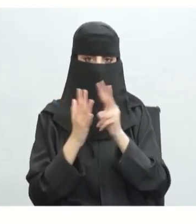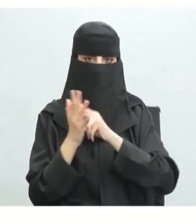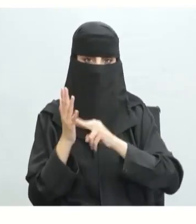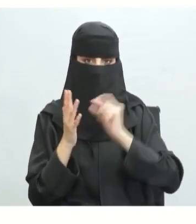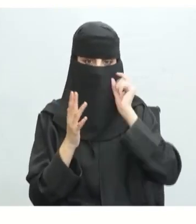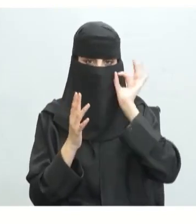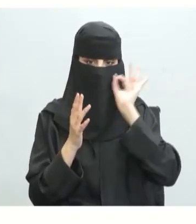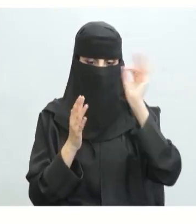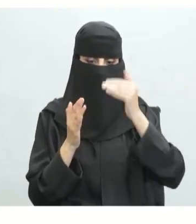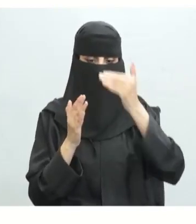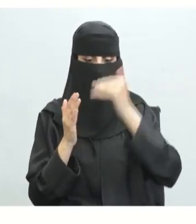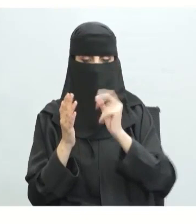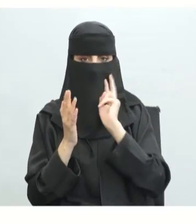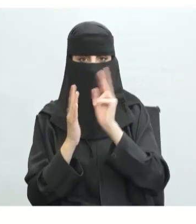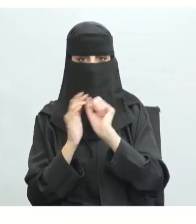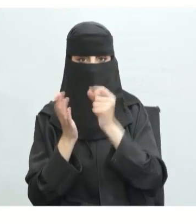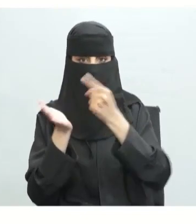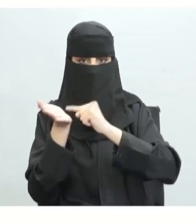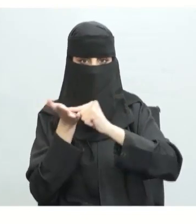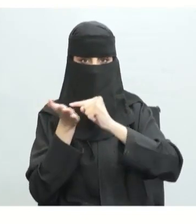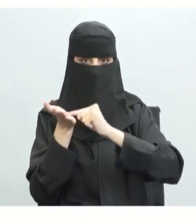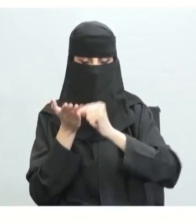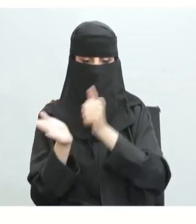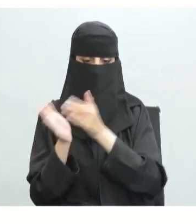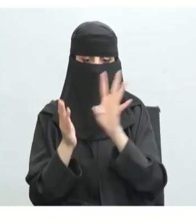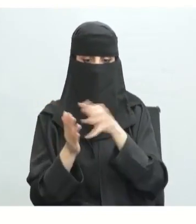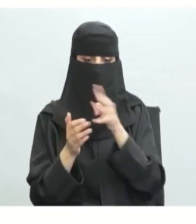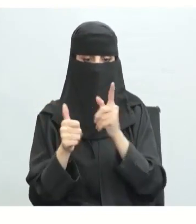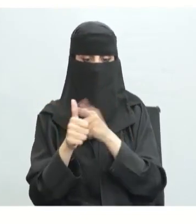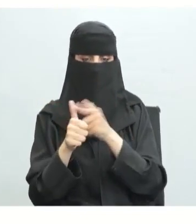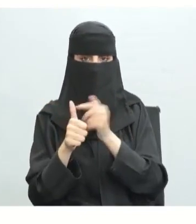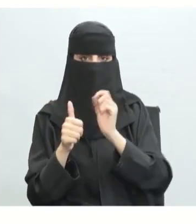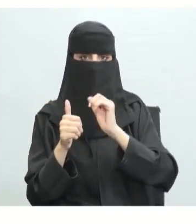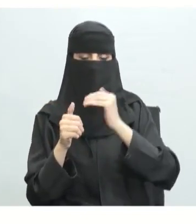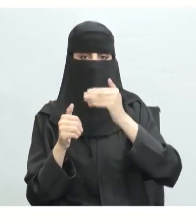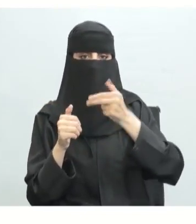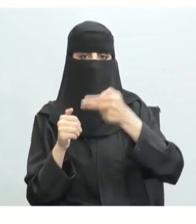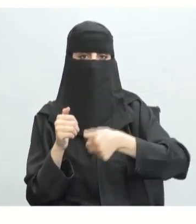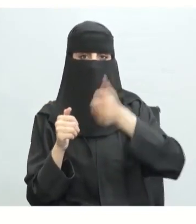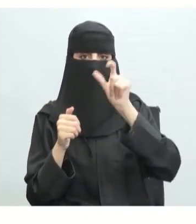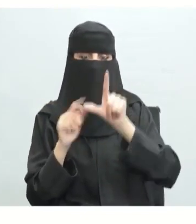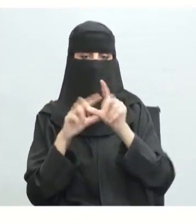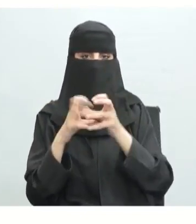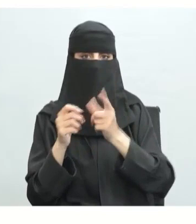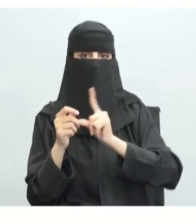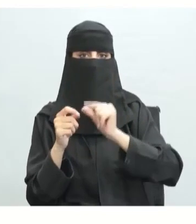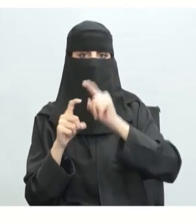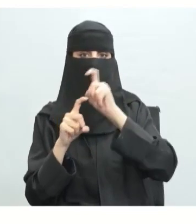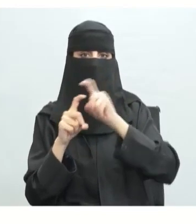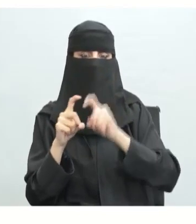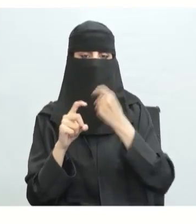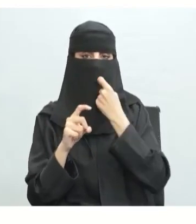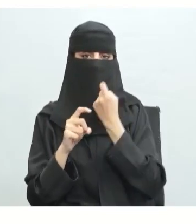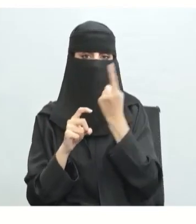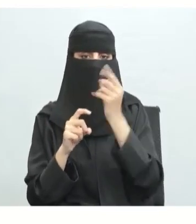لذاتك وأتقنت قليلا أو لم أتقن أو لم أتقن وأنت ستضع ذلك وستقوم في موضوعات هذه الوحدة